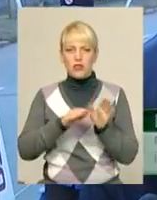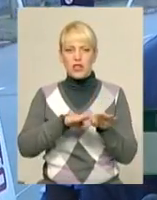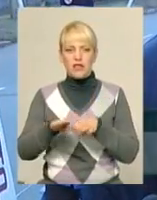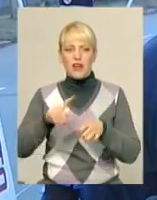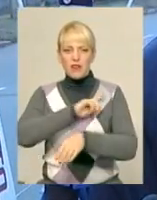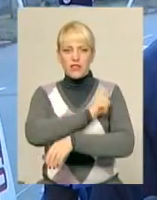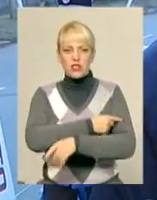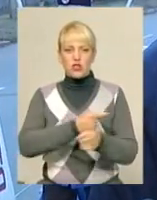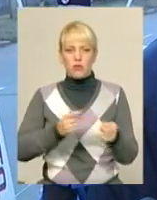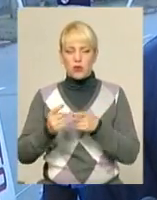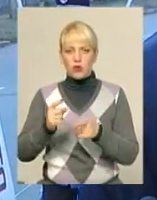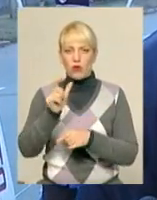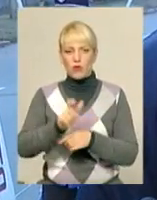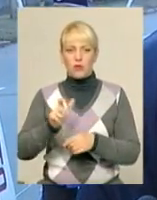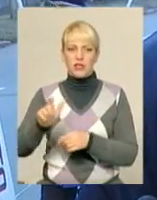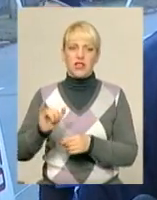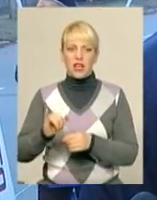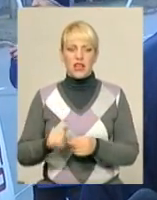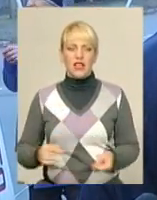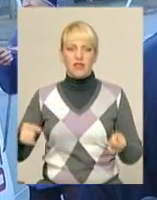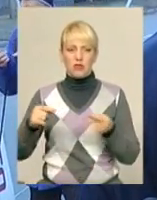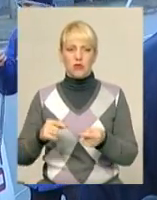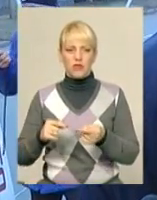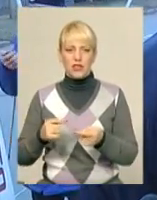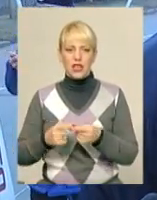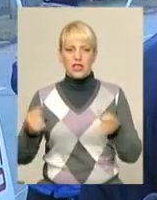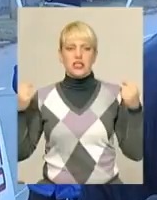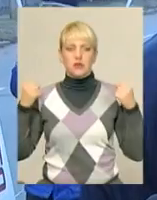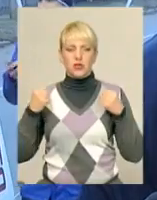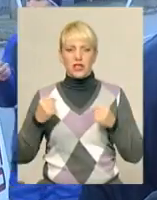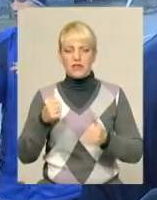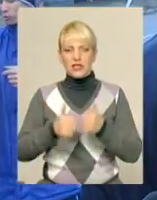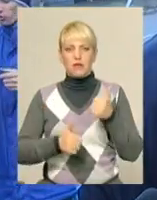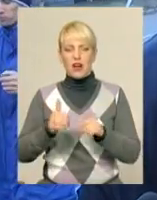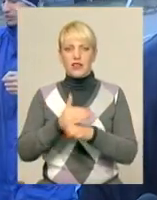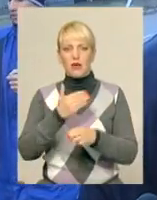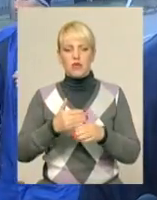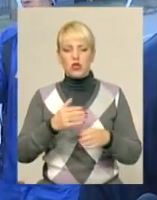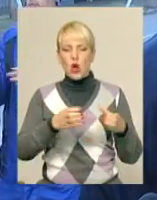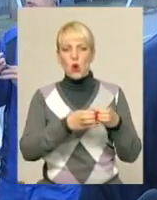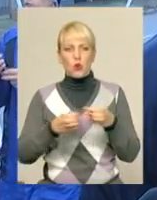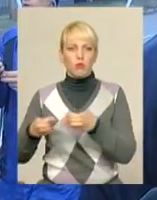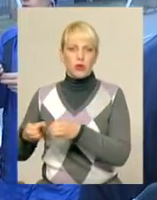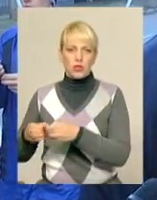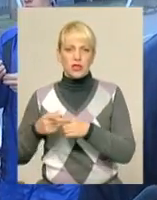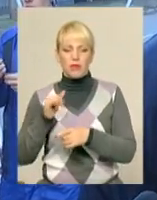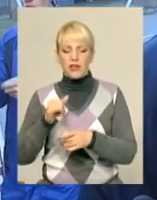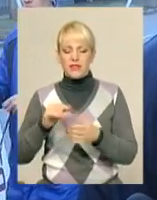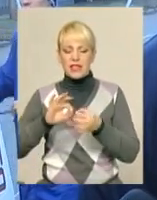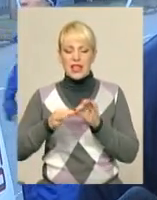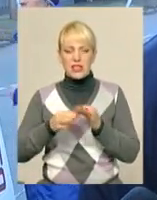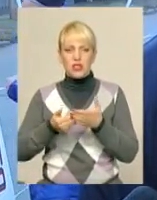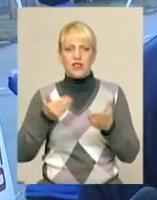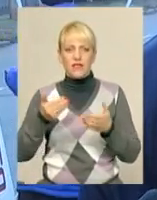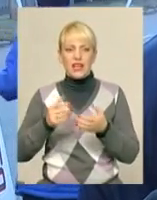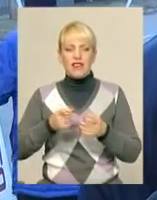персоналу, ну і, відповідно, спортивні змагання між курсантськими підрозділами. В залежності від результатів, які